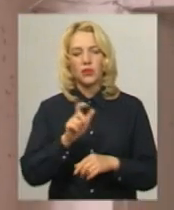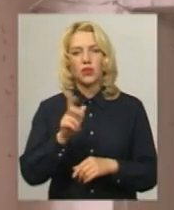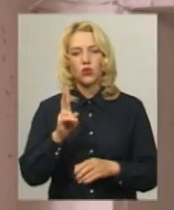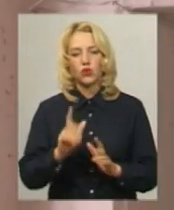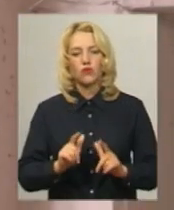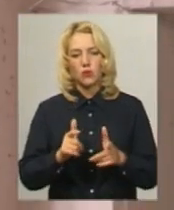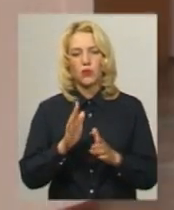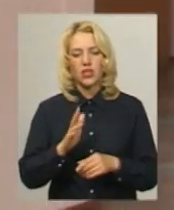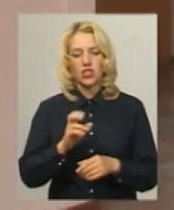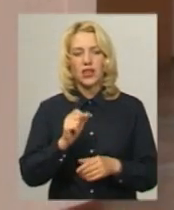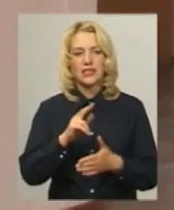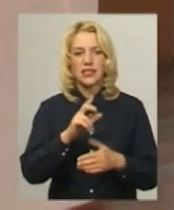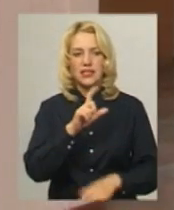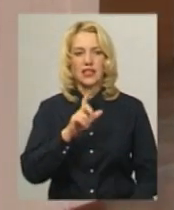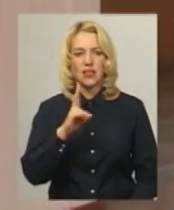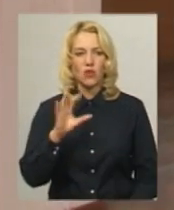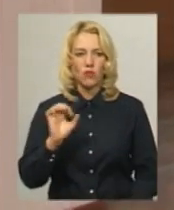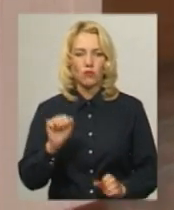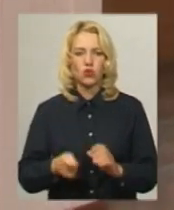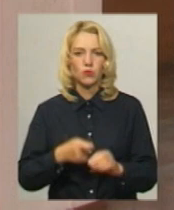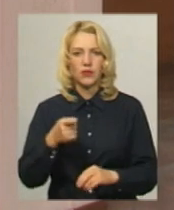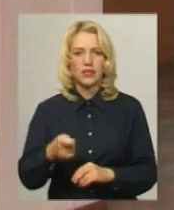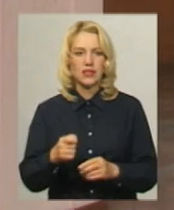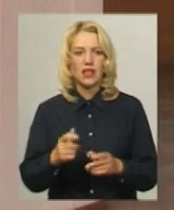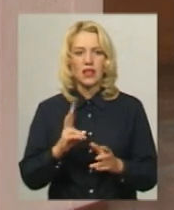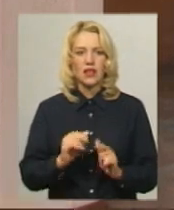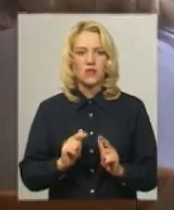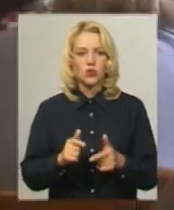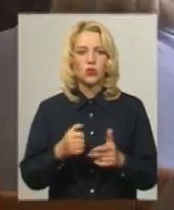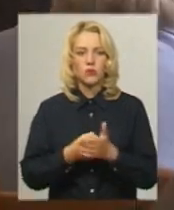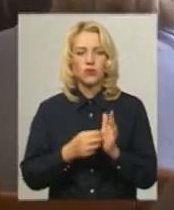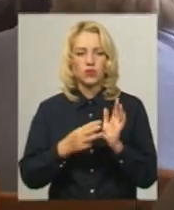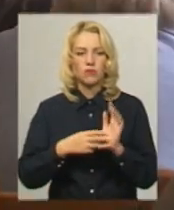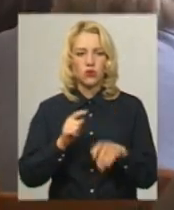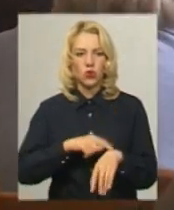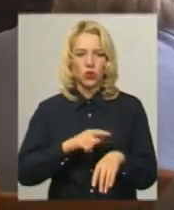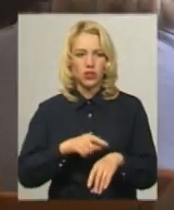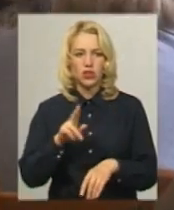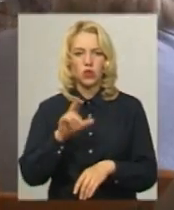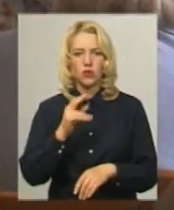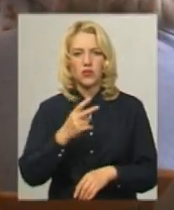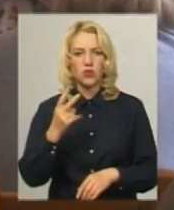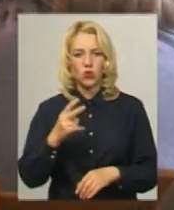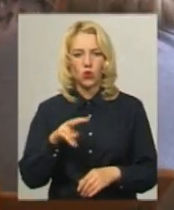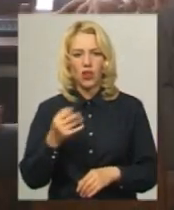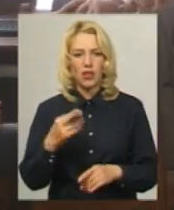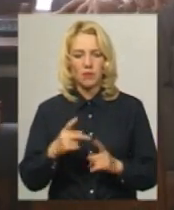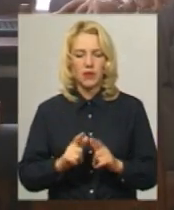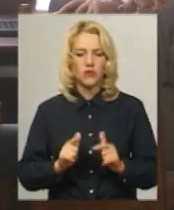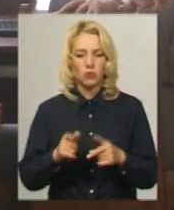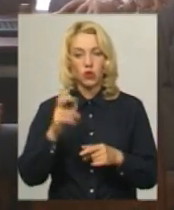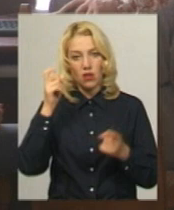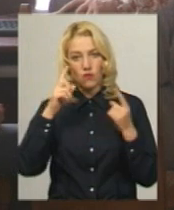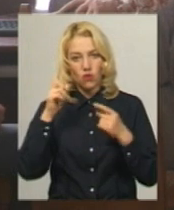лише за сертифікатами ЗНО, можуть подавати заяви на вступ до 18-ї години 22 липня. Вступники, які складають творчий іспит, подають заяви до